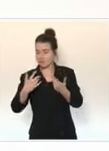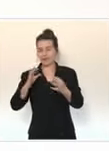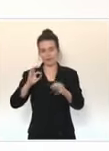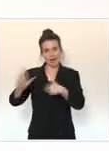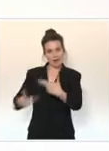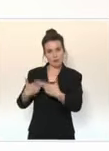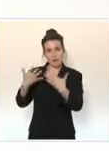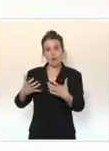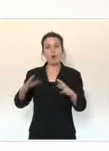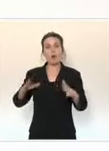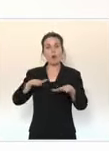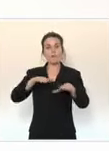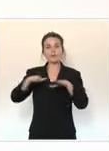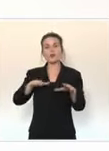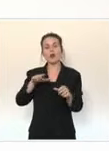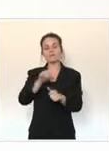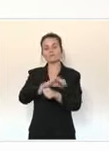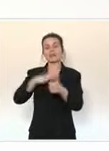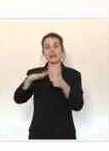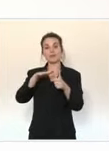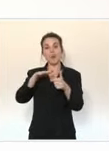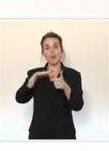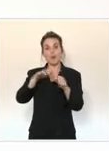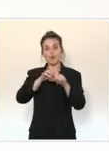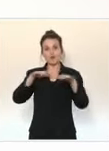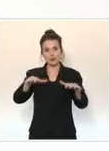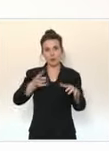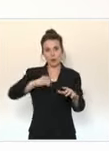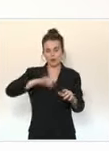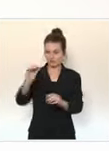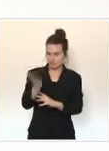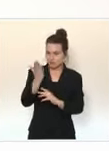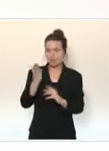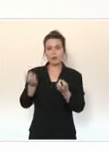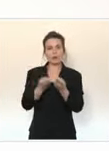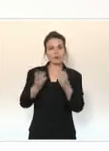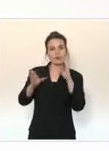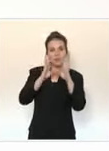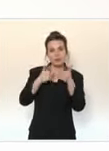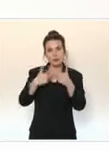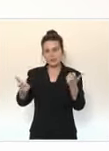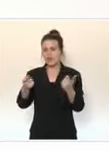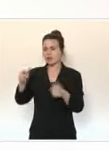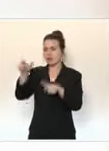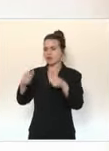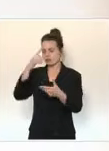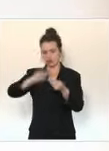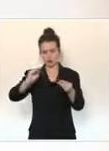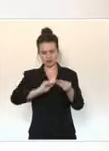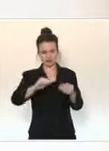Je ne tourne pas autour du pot, je commence par la question qui est la plus posée. Mais qu'est-ce qui se passe avec le vaccin AstraZeneca ?